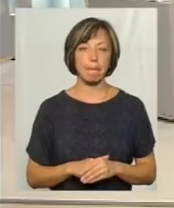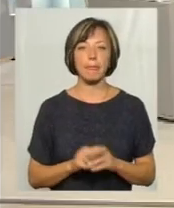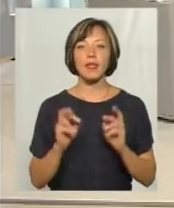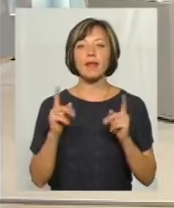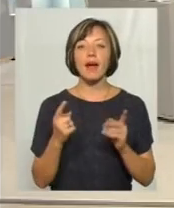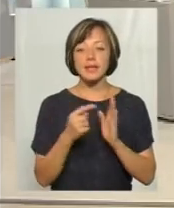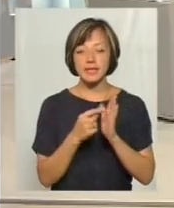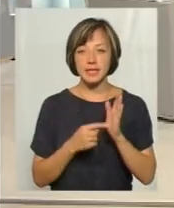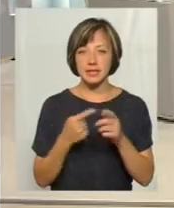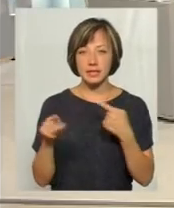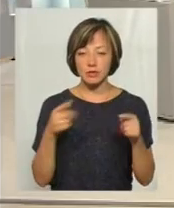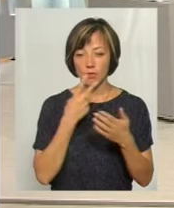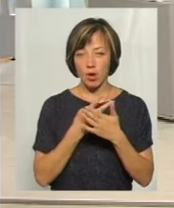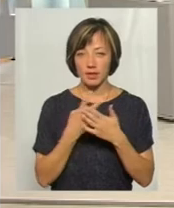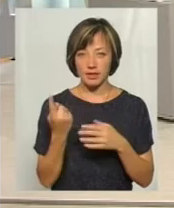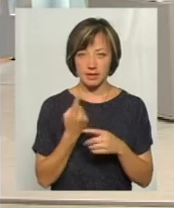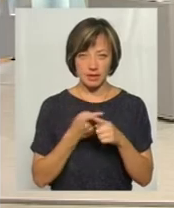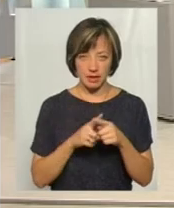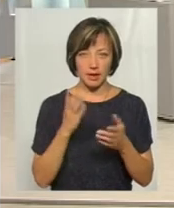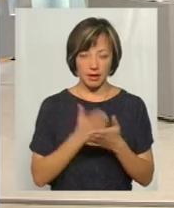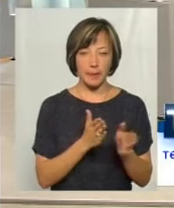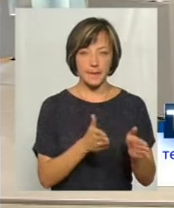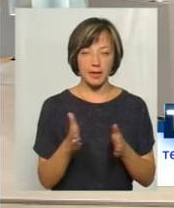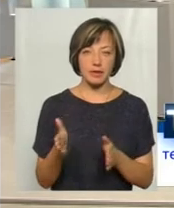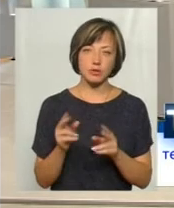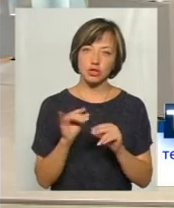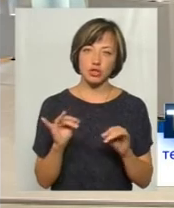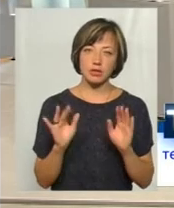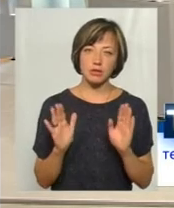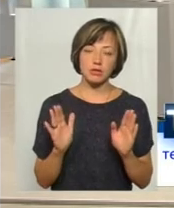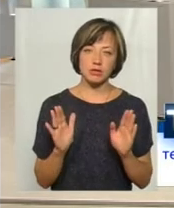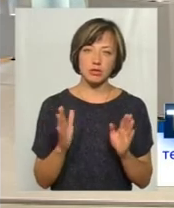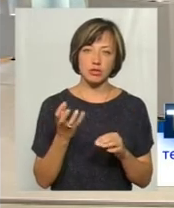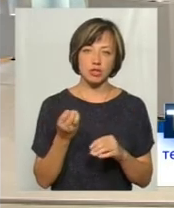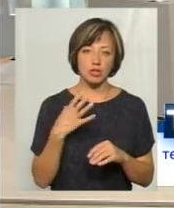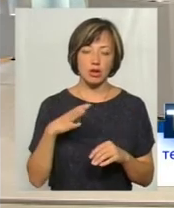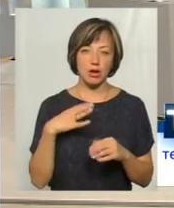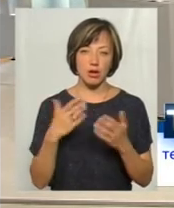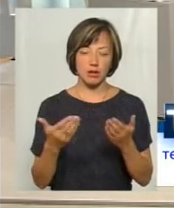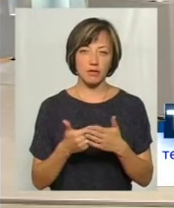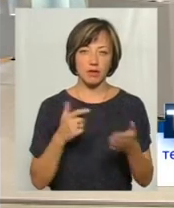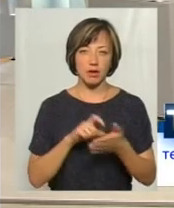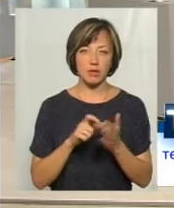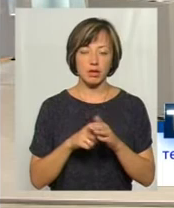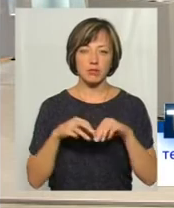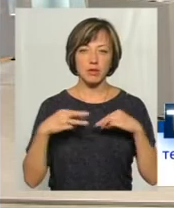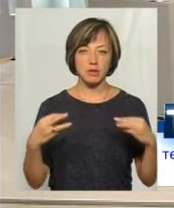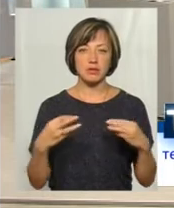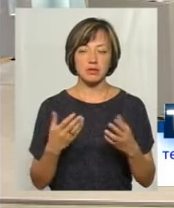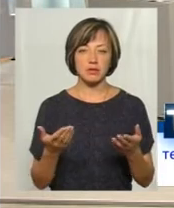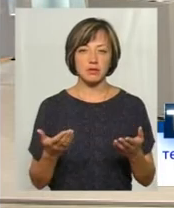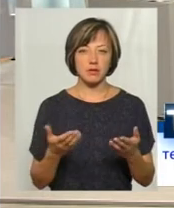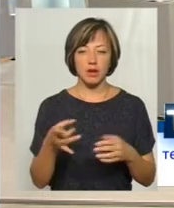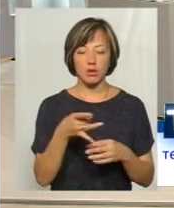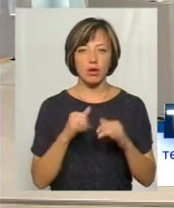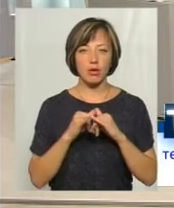ділитимуть різницю в показниках? Це вже є механізм відпрацьований? Чи цього механізму ви ще чекаєте від Кабінету міністрів, Міністерства